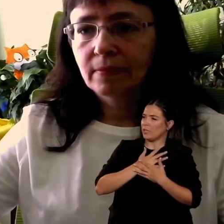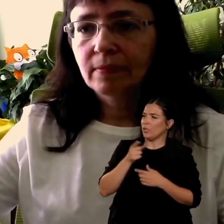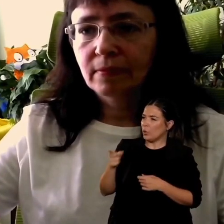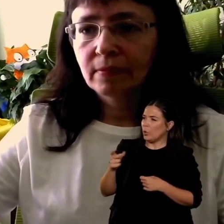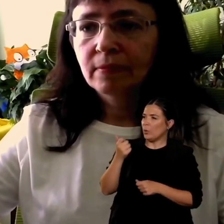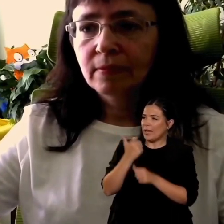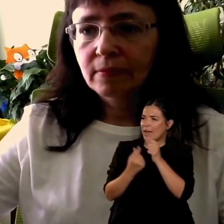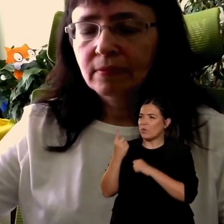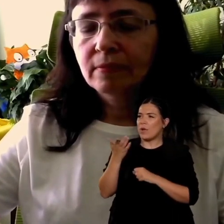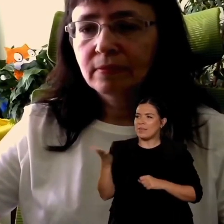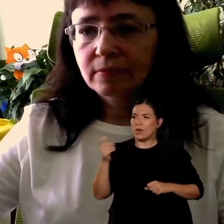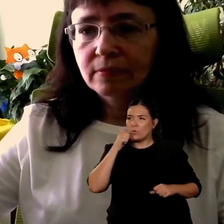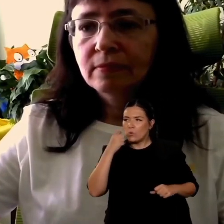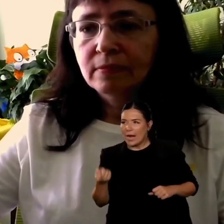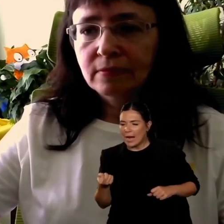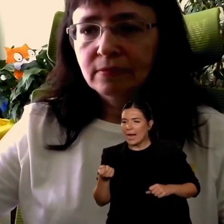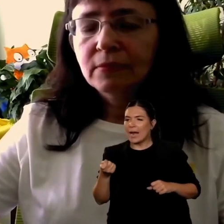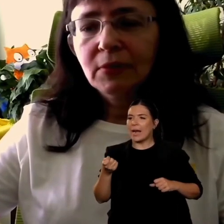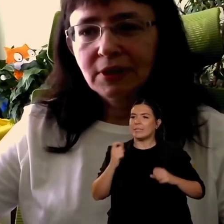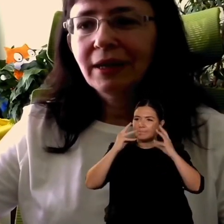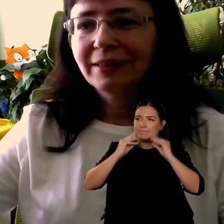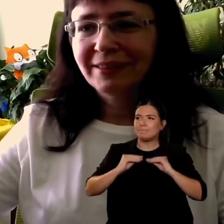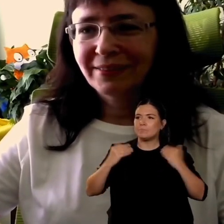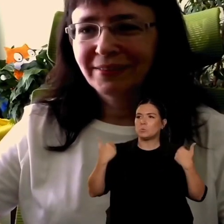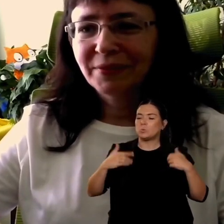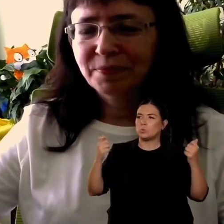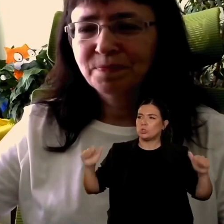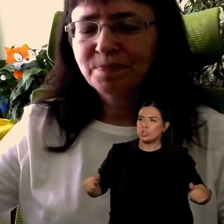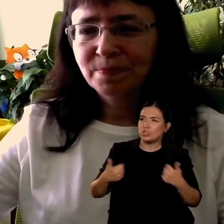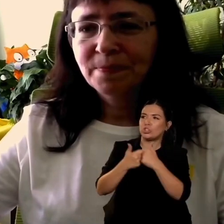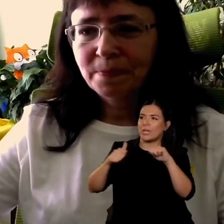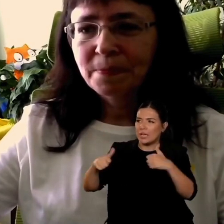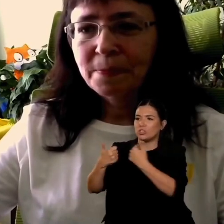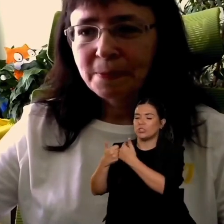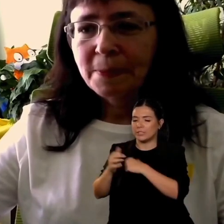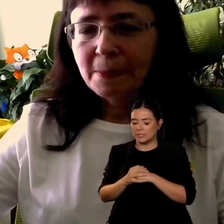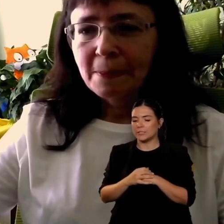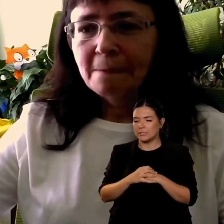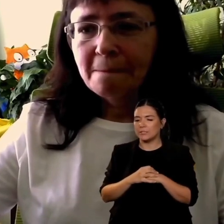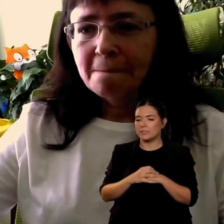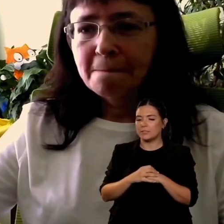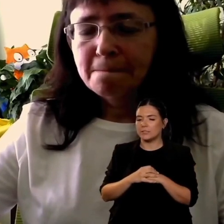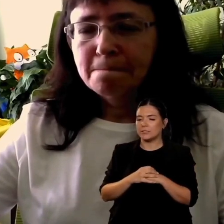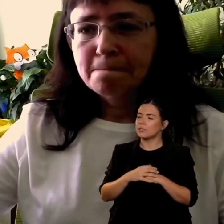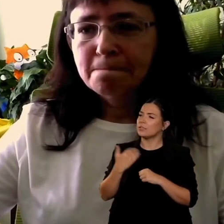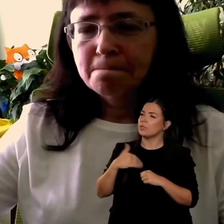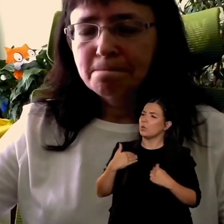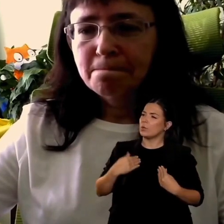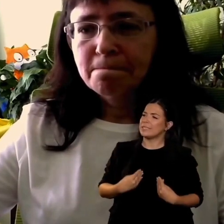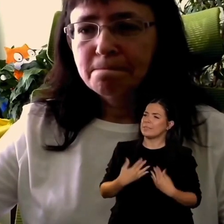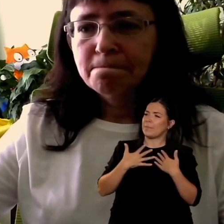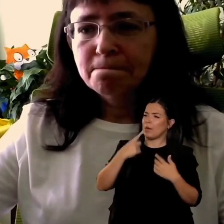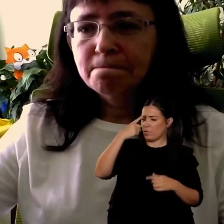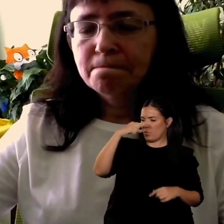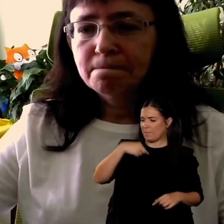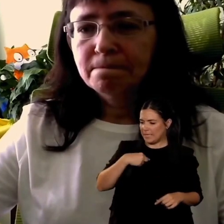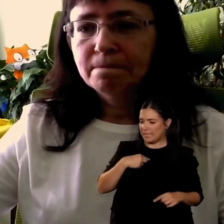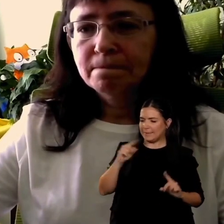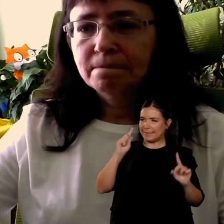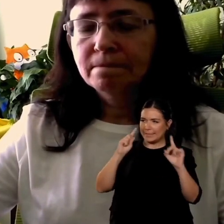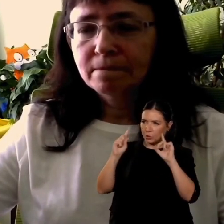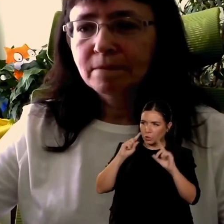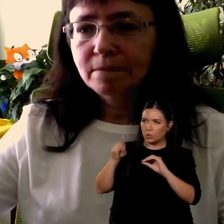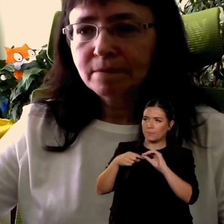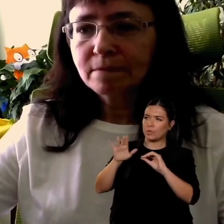dei vostri sforzi e poter appoggiare all'amabilità e so che molte persone attraverso il mondo